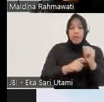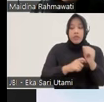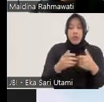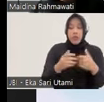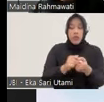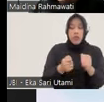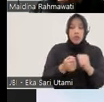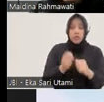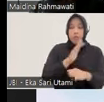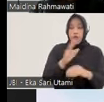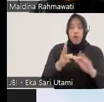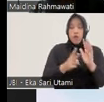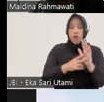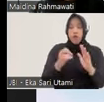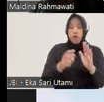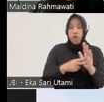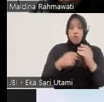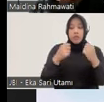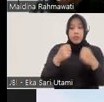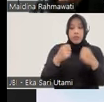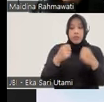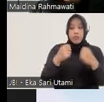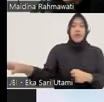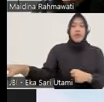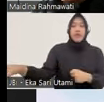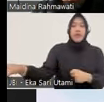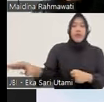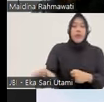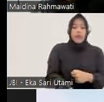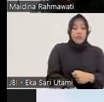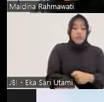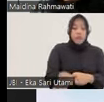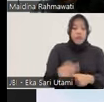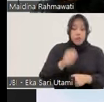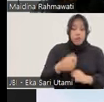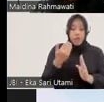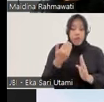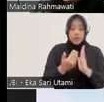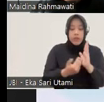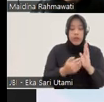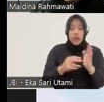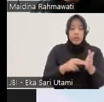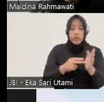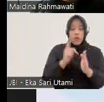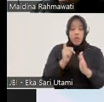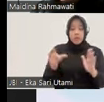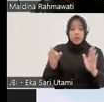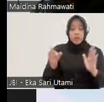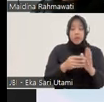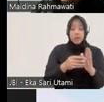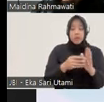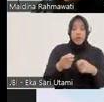-pidana nah itu kan harus firm terlebih dahulu di hukum acara nah itulah yang harusnya diatur di dalam RQH